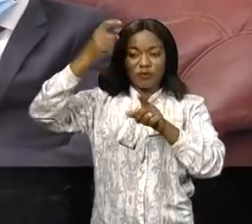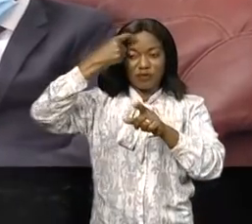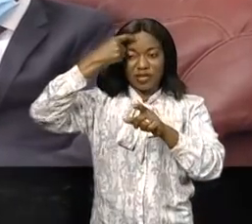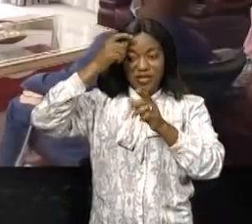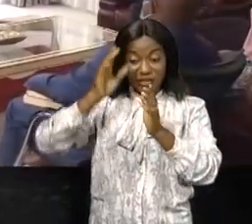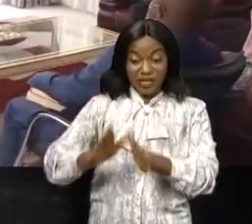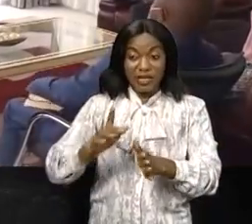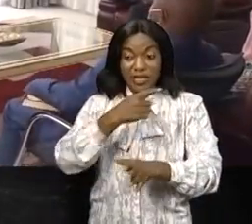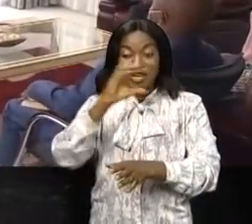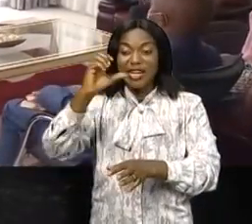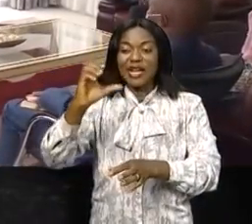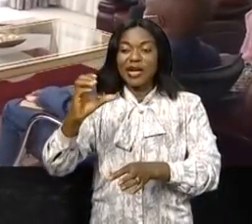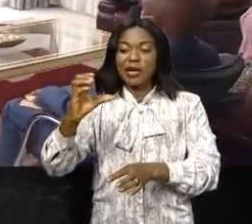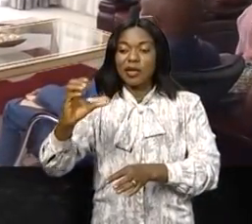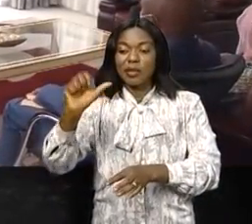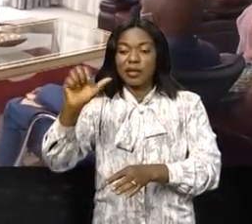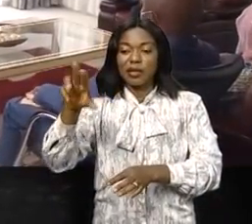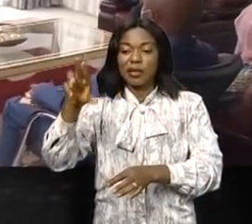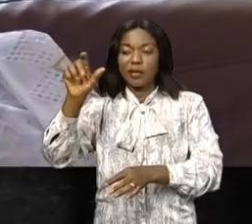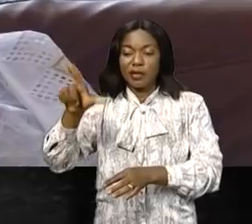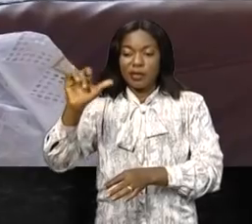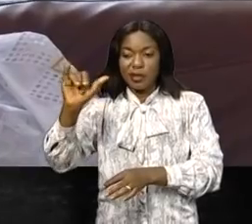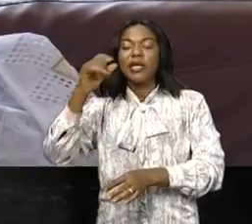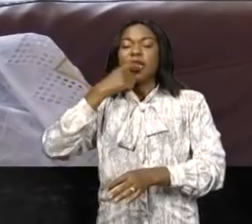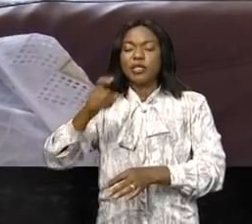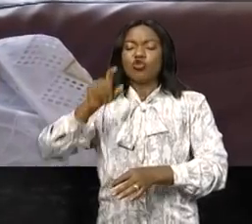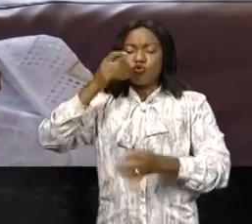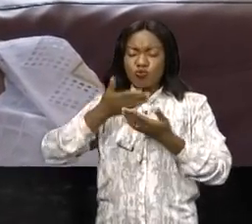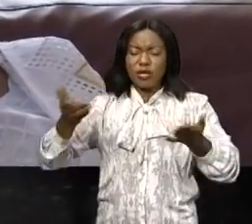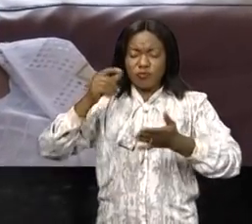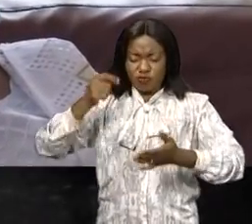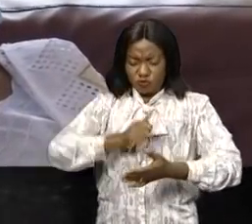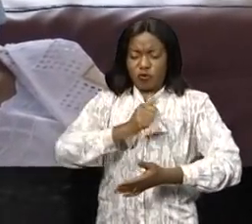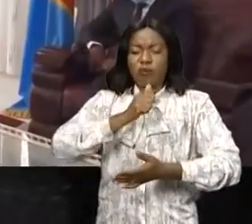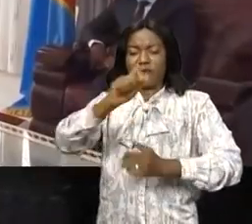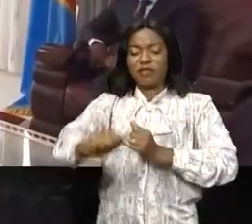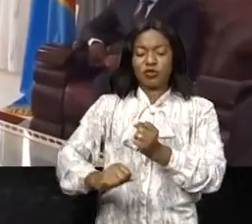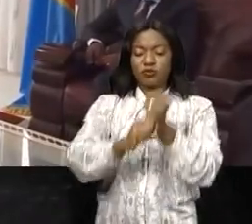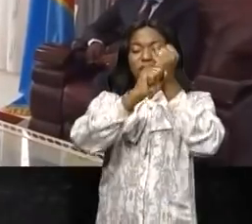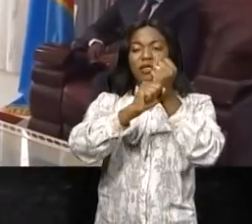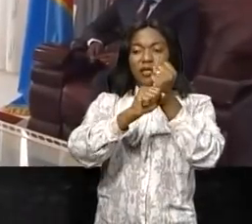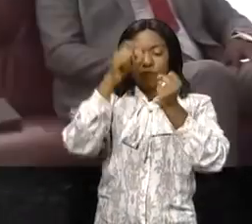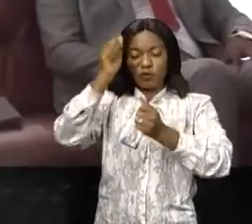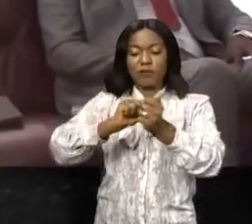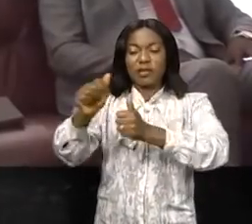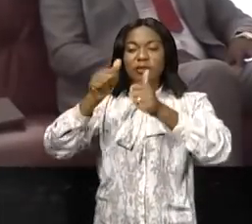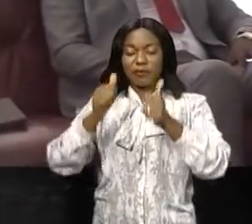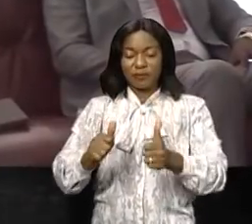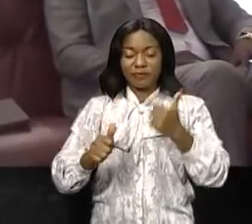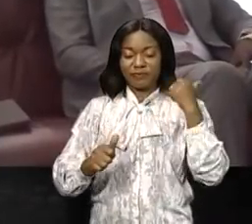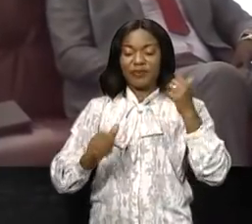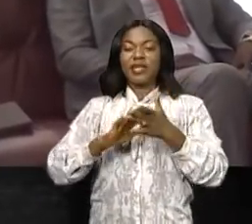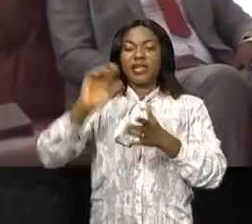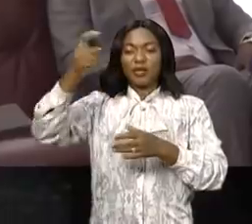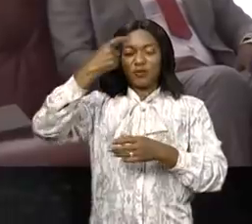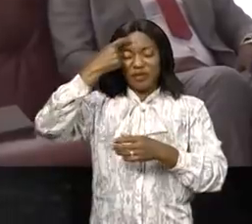Zanzukasivita a promis son soutien total à ce forum 6 comme en témoigne madame Marie-Louise Moussengamaf. Le gouverneur vraiment